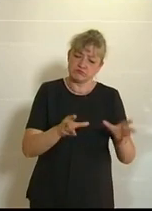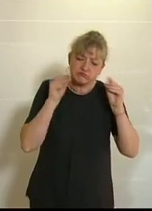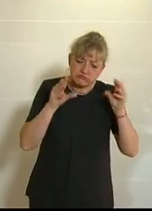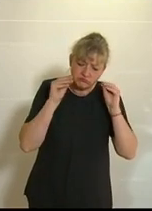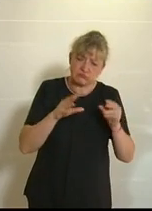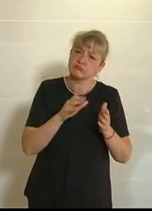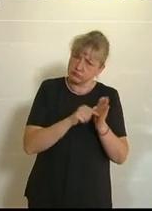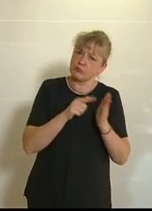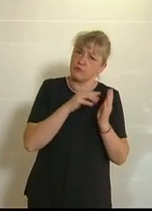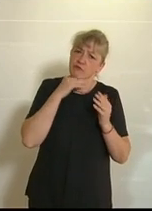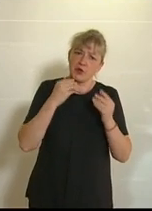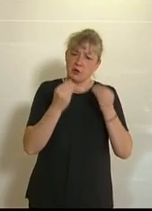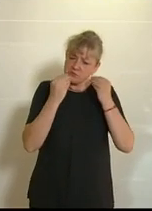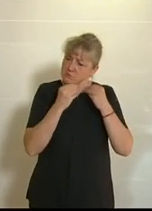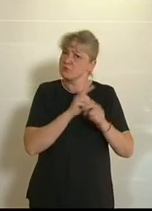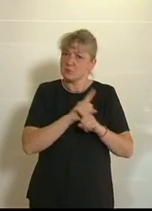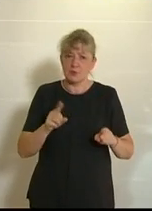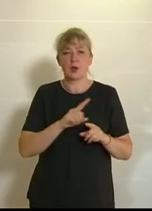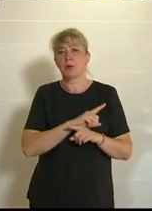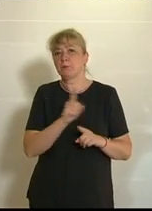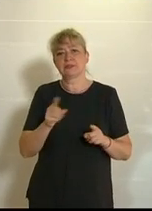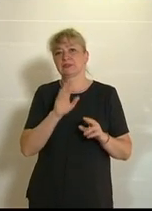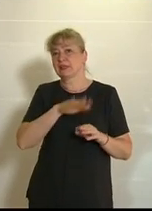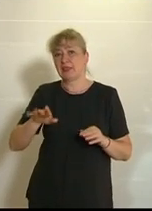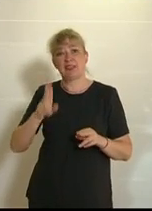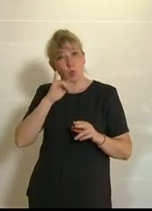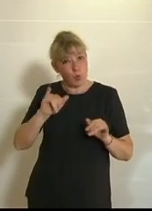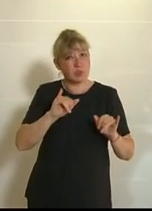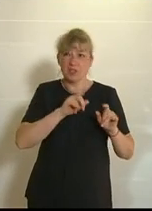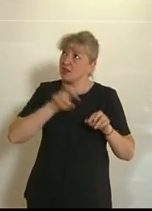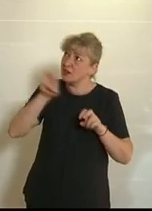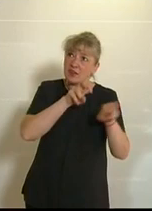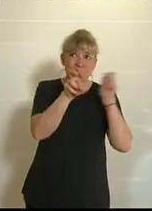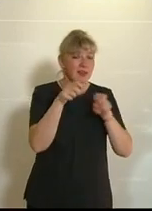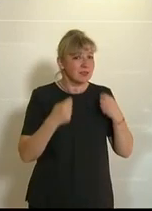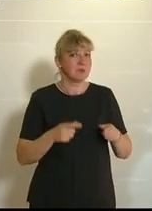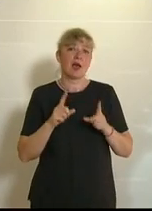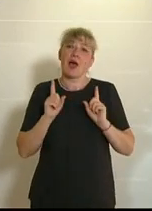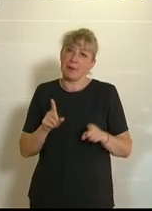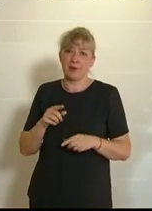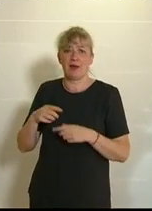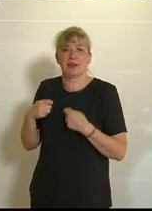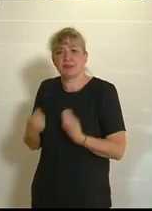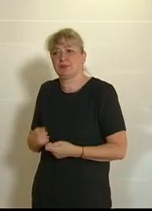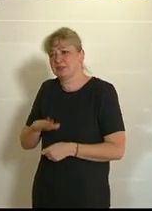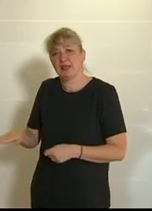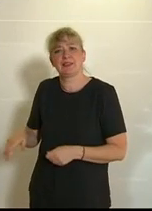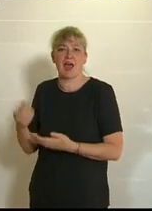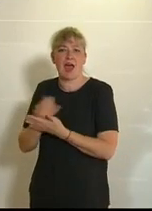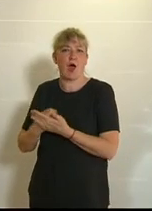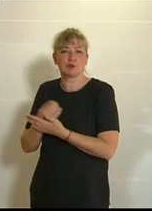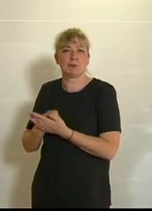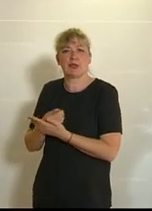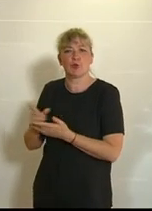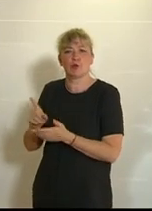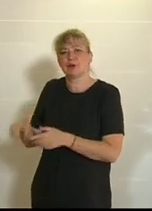Erlebnisse zu machen bis hin zur Kinderuni. Und es gibt Kinder aus bildungsfernen Familien, die wenig